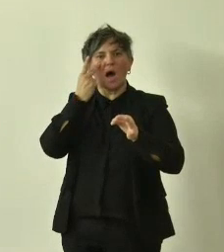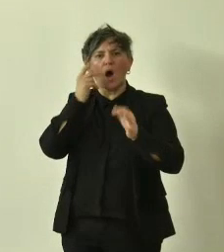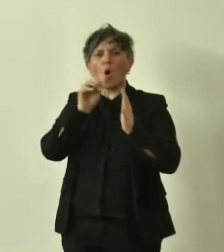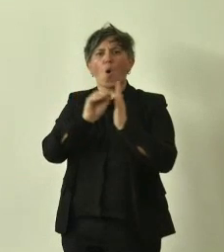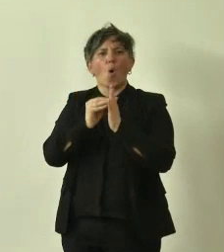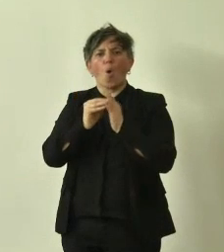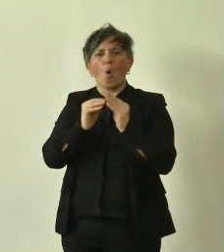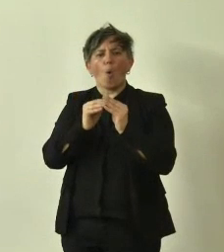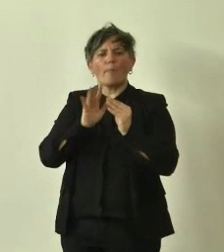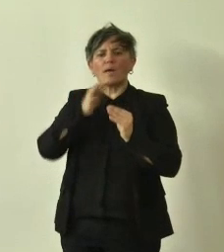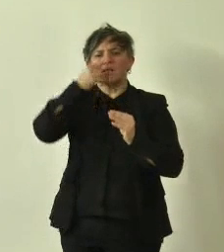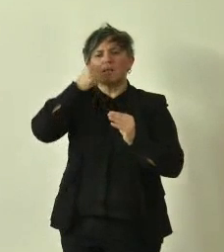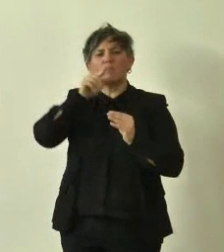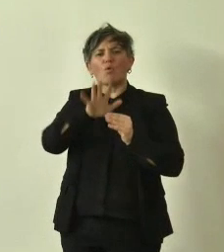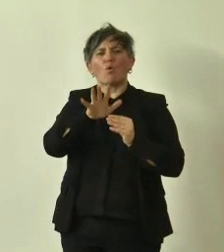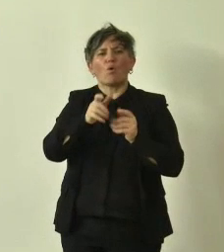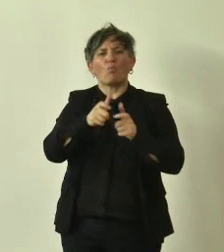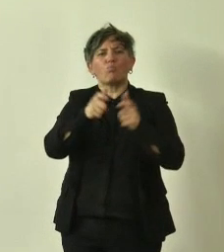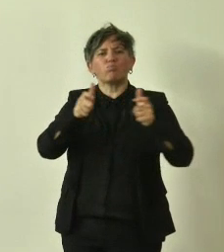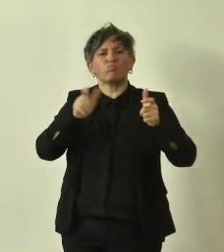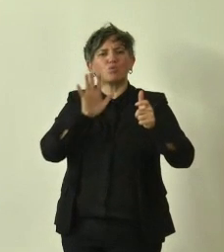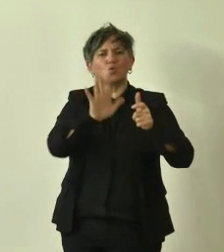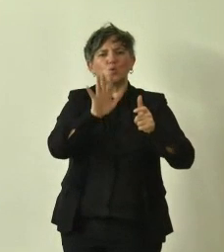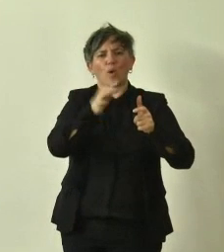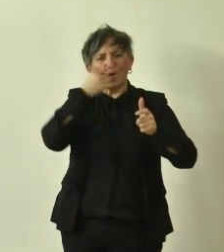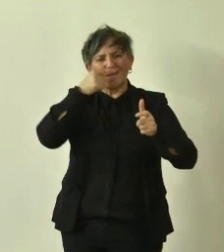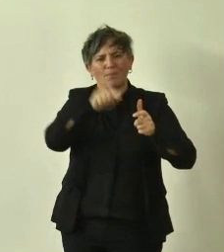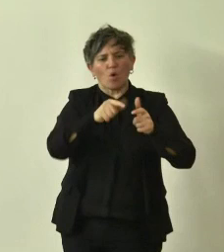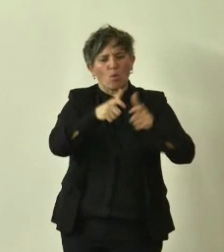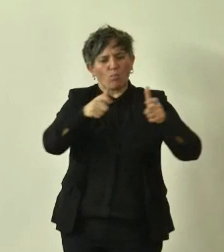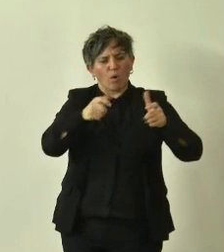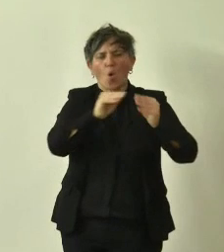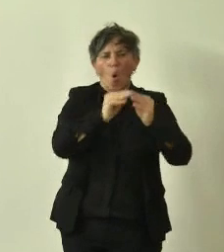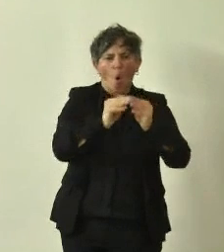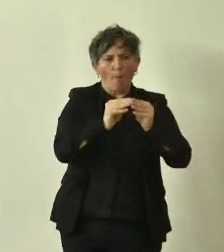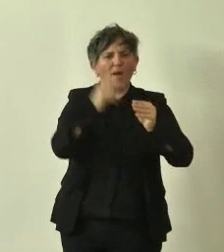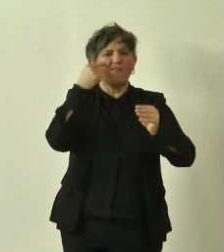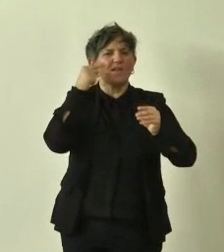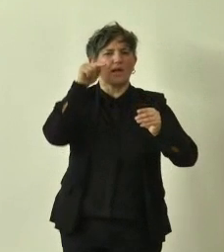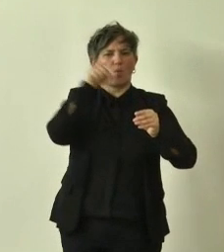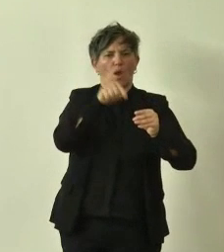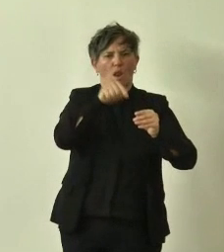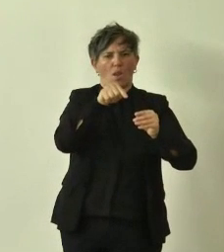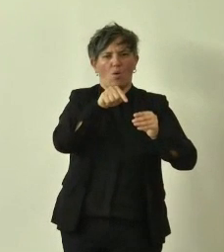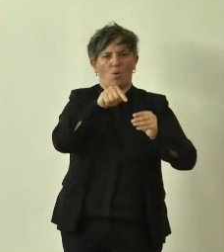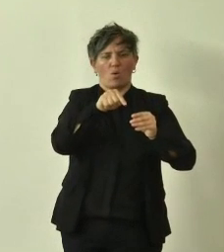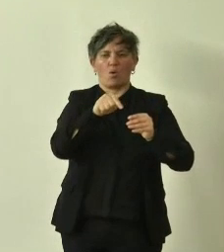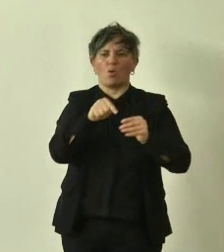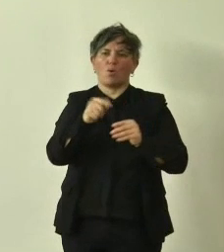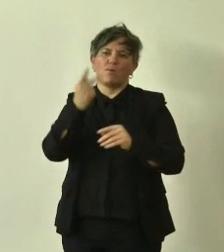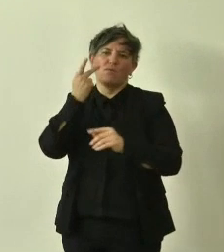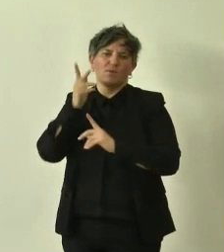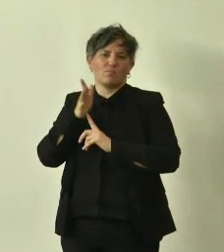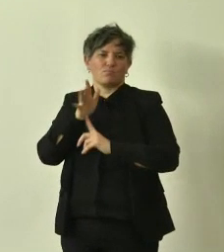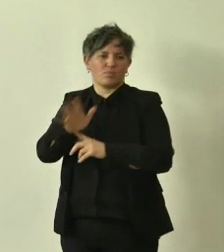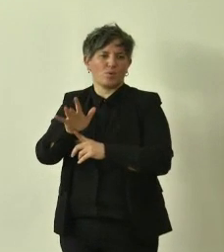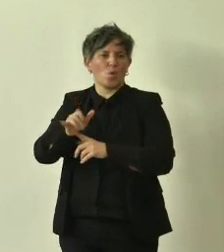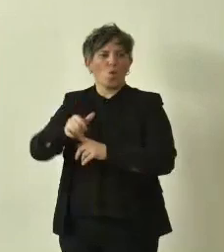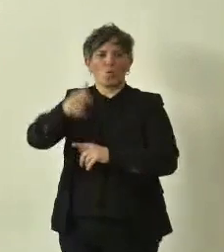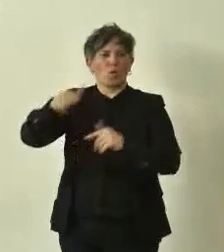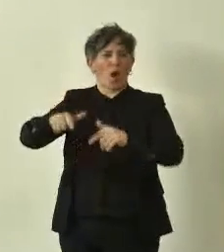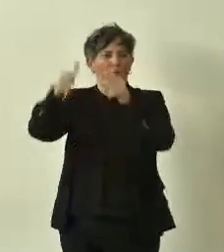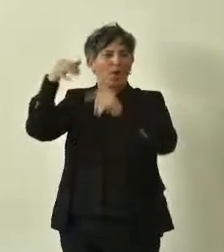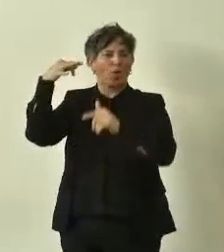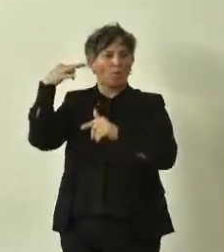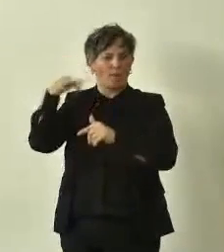della singola specie e allora nella mia presentazione a questo punto vi facevo vedere l'unico pero dell'elenco